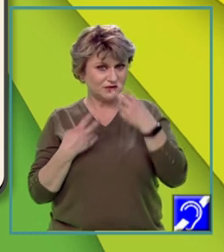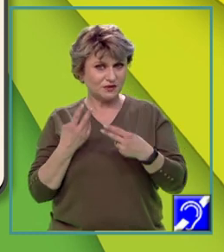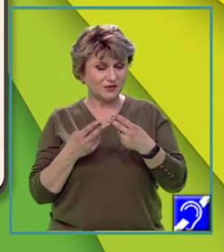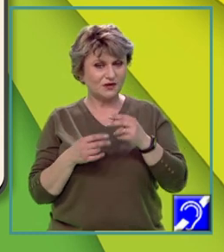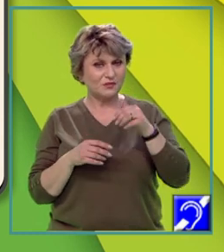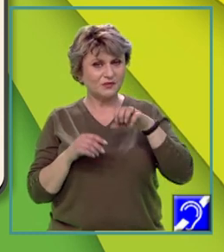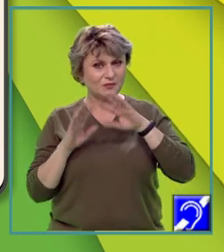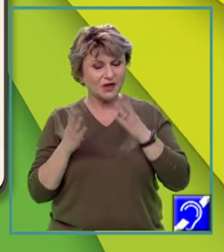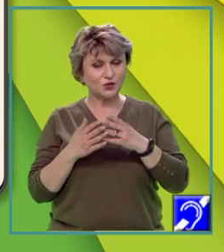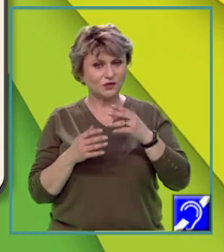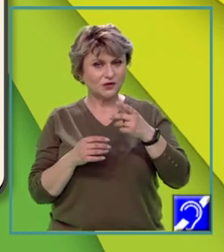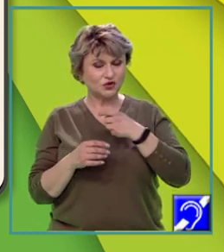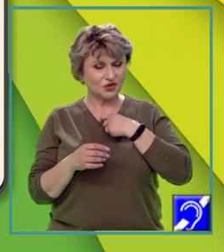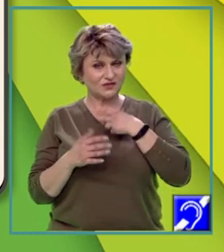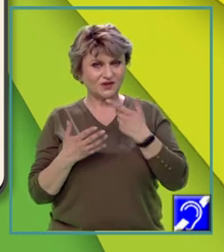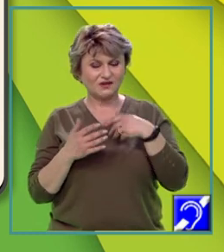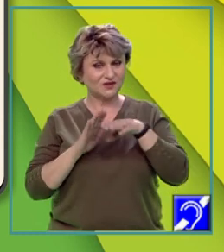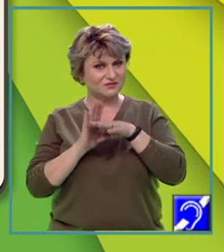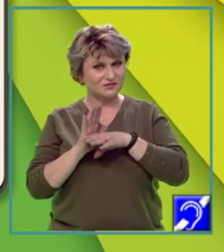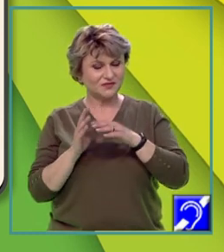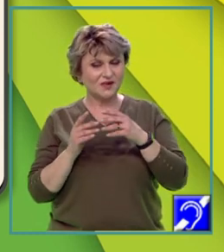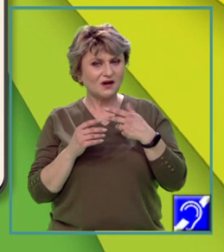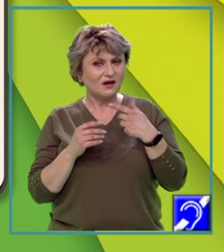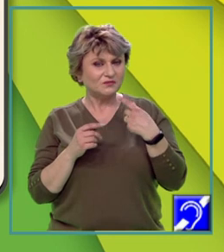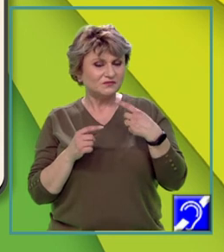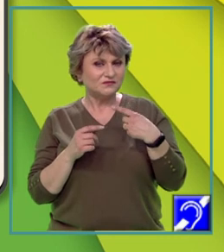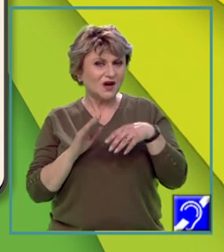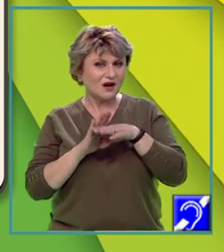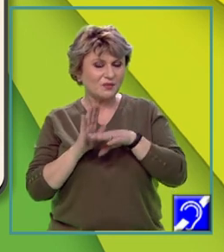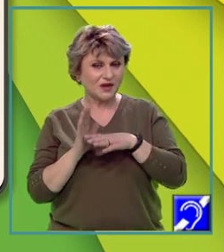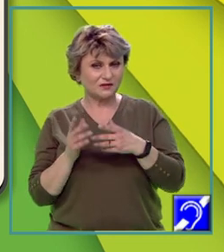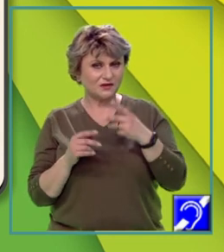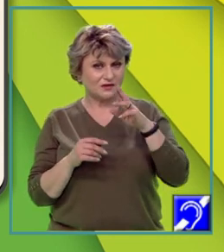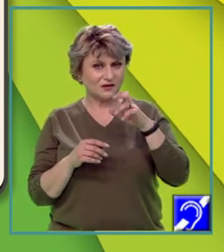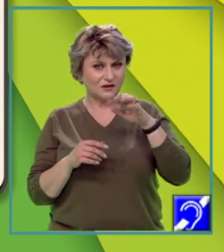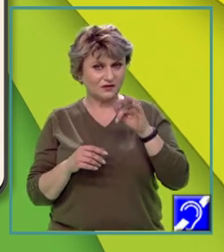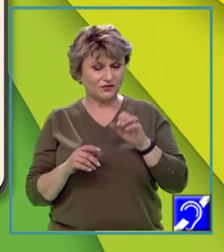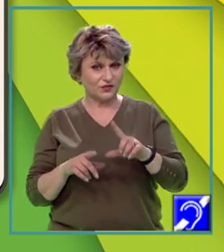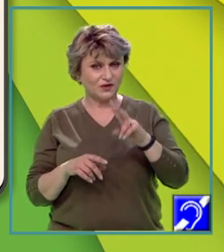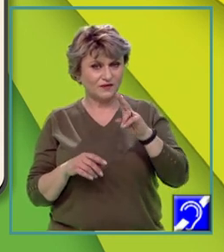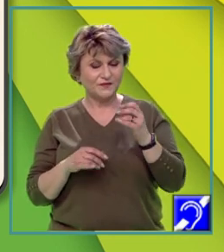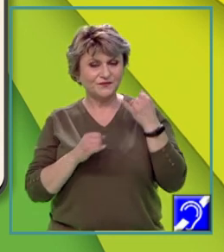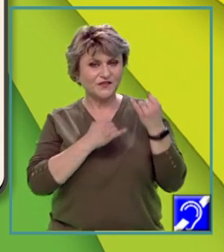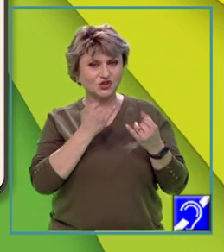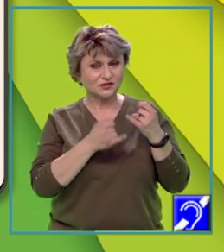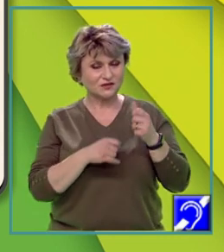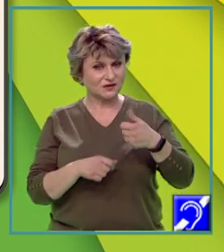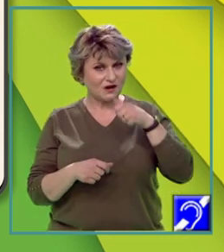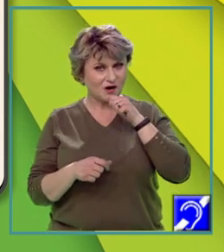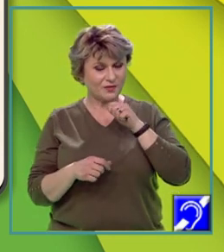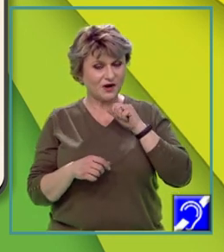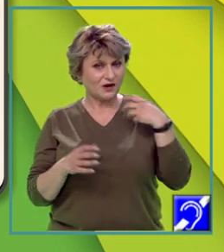geografic, caracterizată printr-un element dominant care poate fi relieful, vegetația, apa,